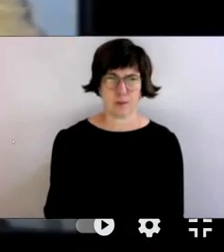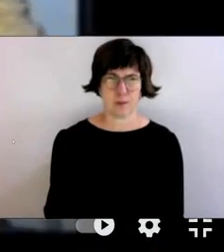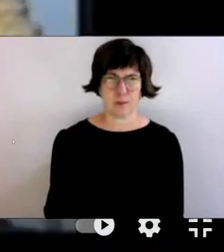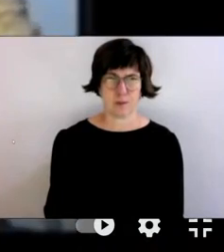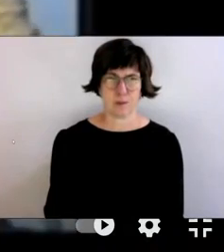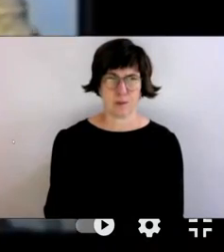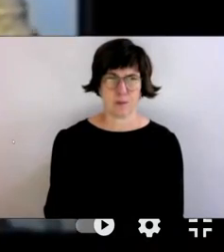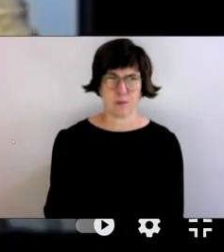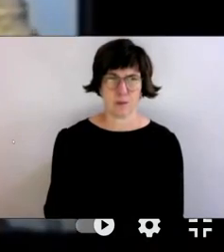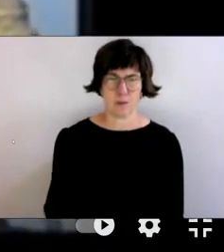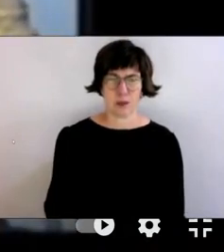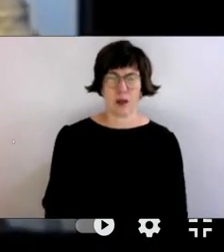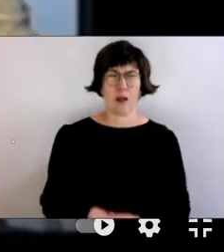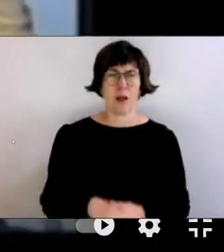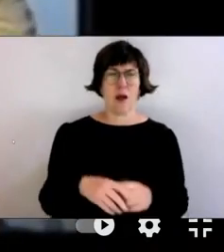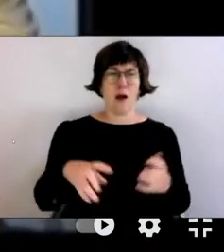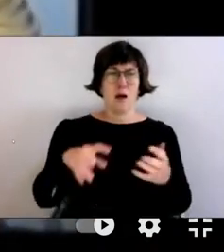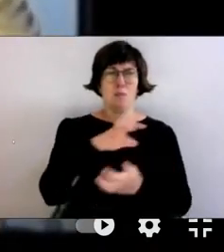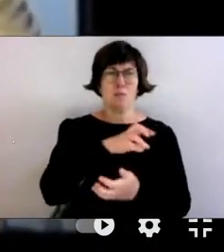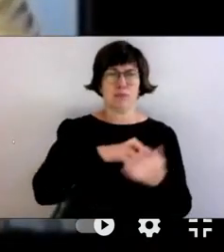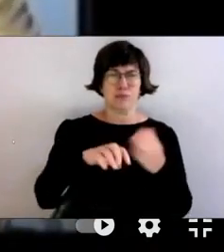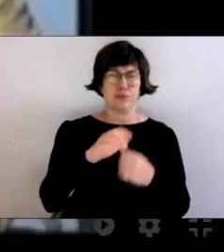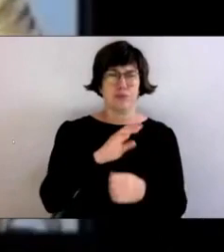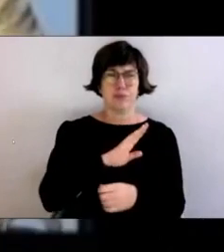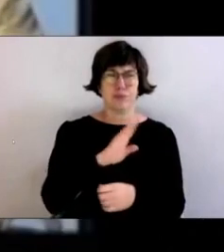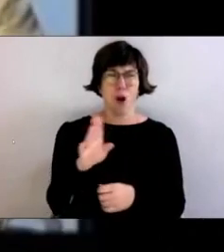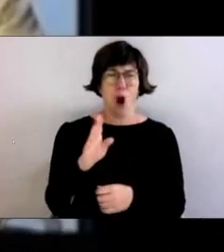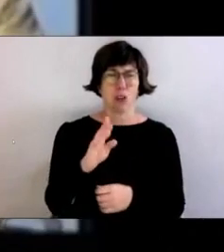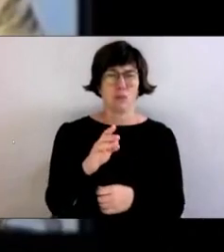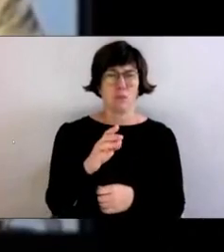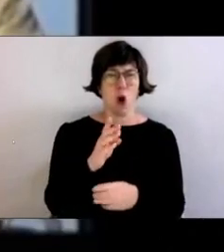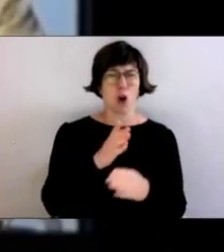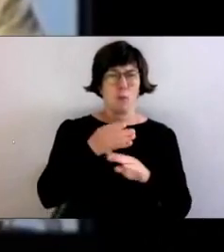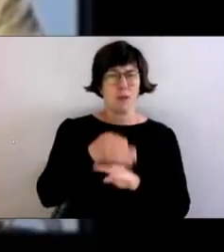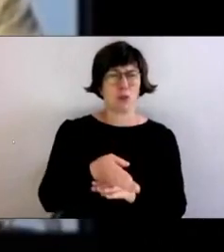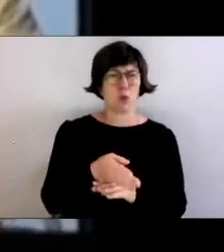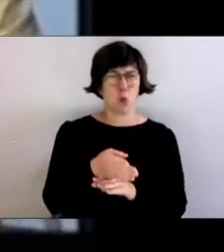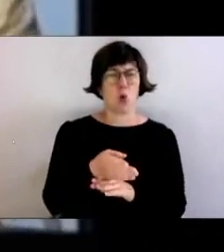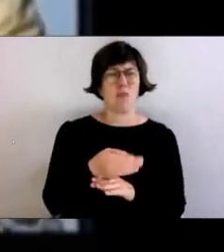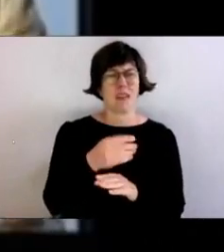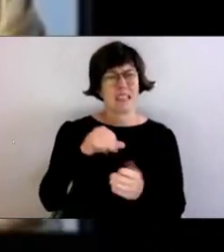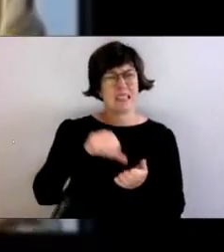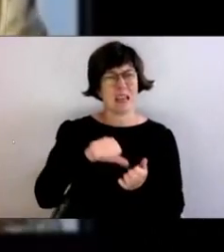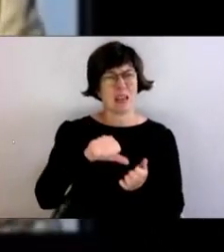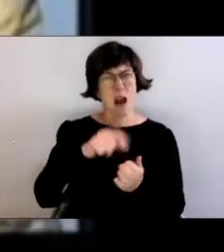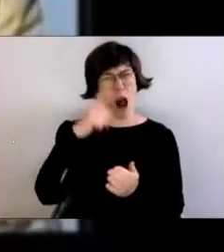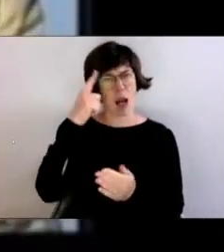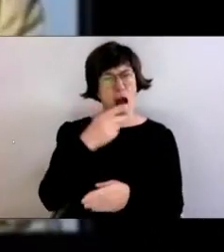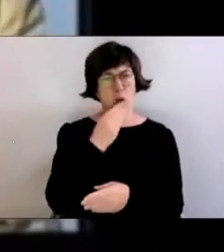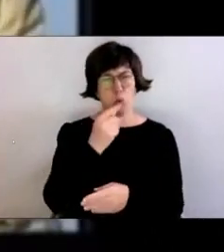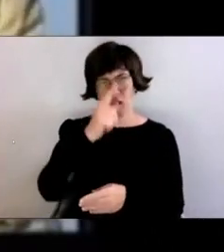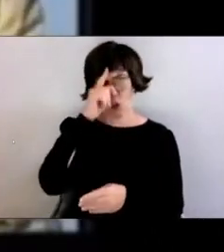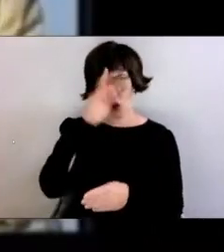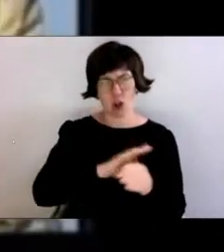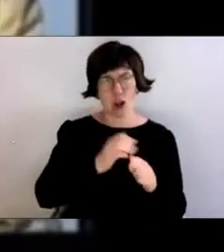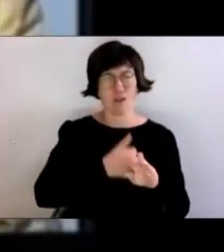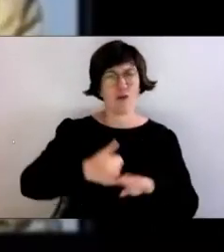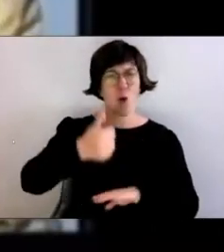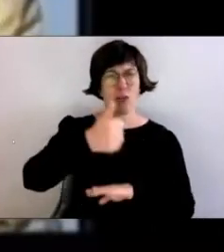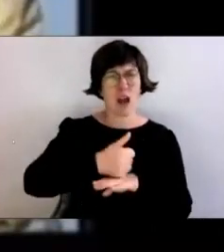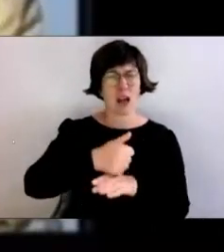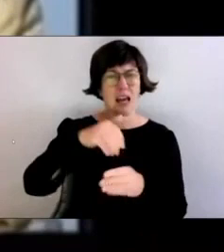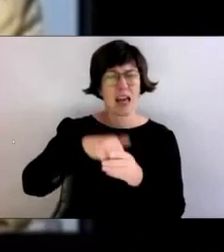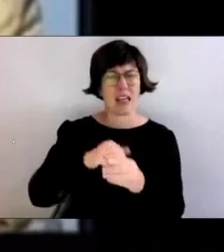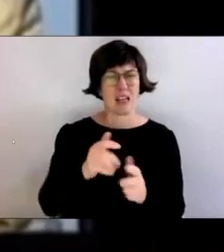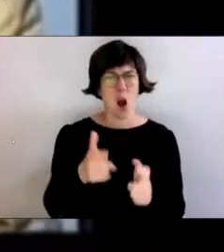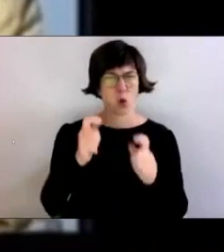Mit einem Eklat endete heute der Rostock-Besuch einer Delegation des Zentralrates der Juden in Deutschland. Der Vorsitzende des Innenausschusses